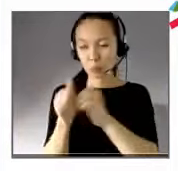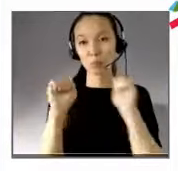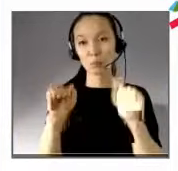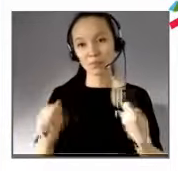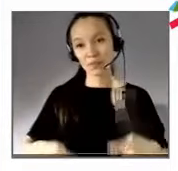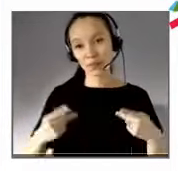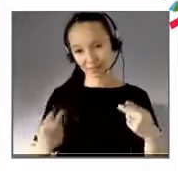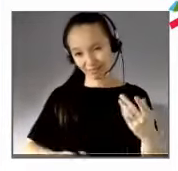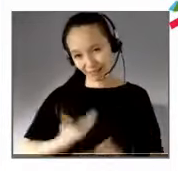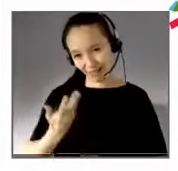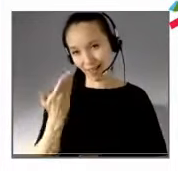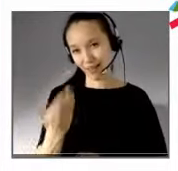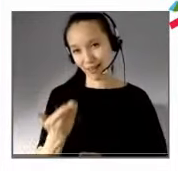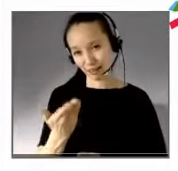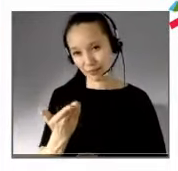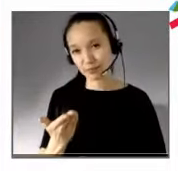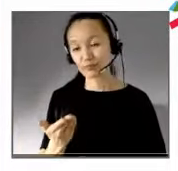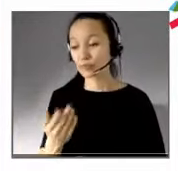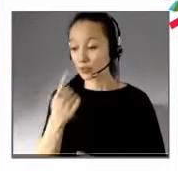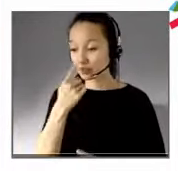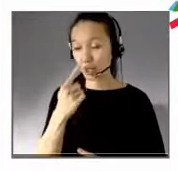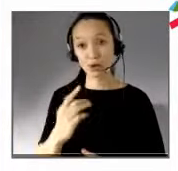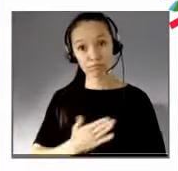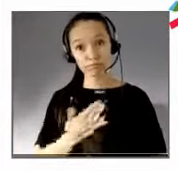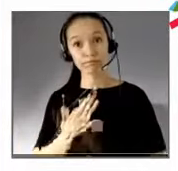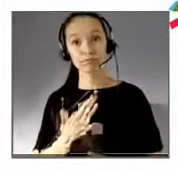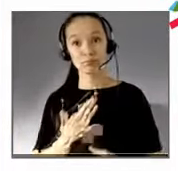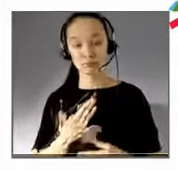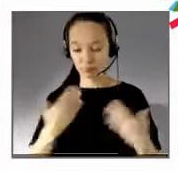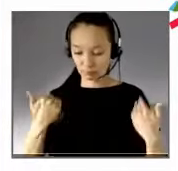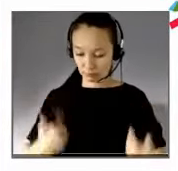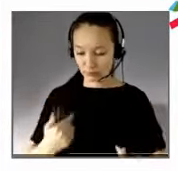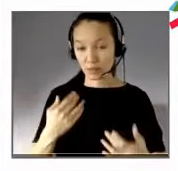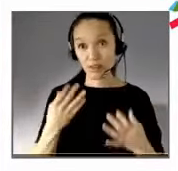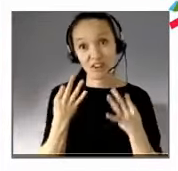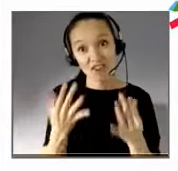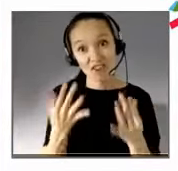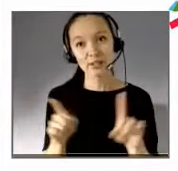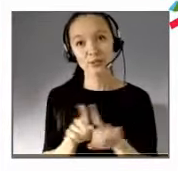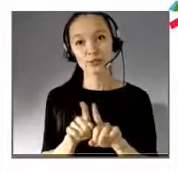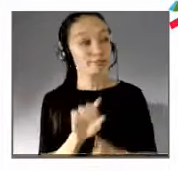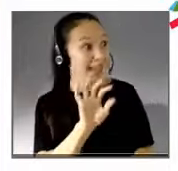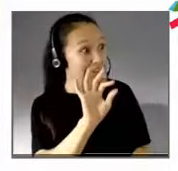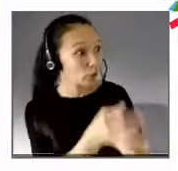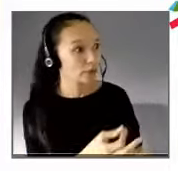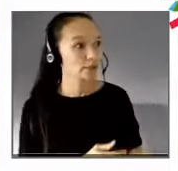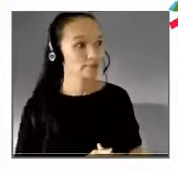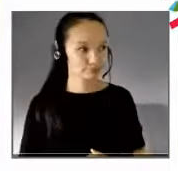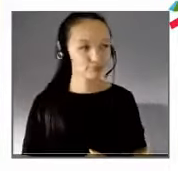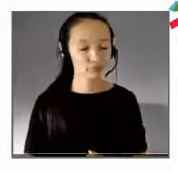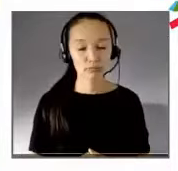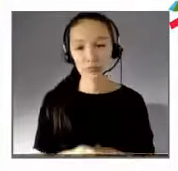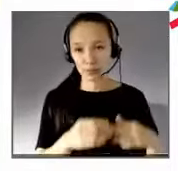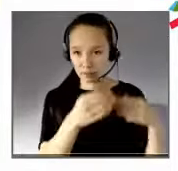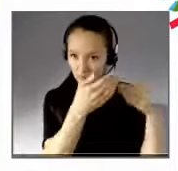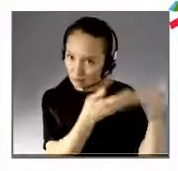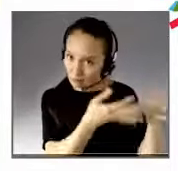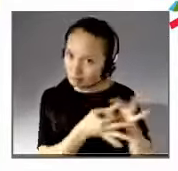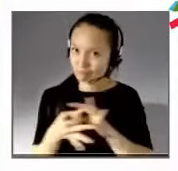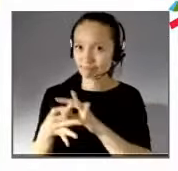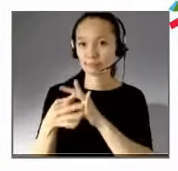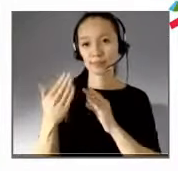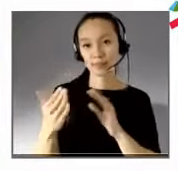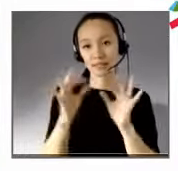Être singulier est donc éventuellement fragile. Et donc ça nous amène à cette notion de fraternité. Oui, parce que